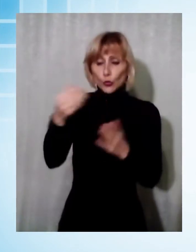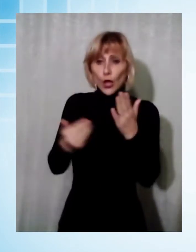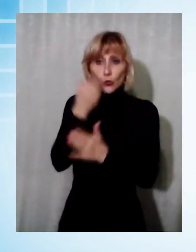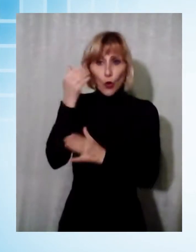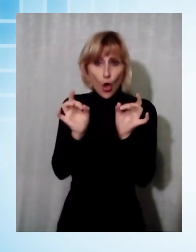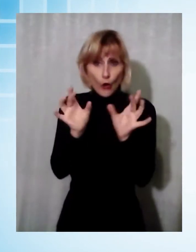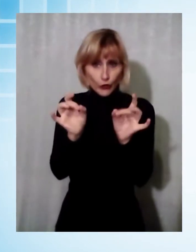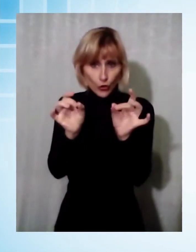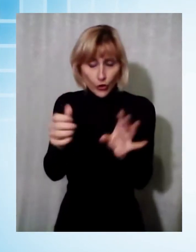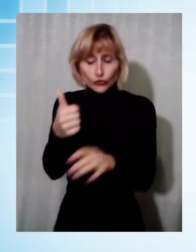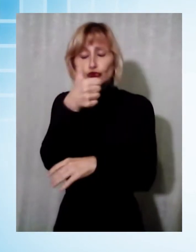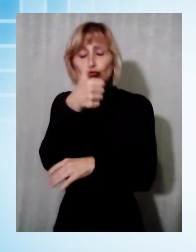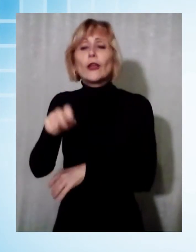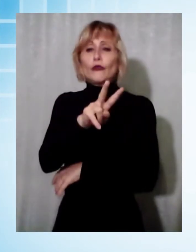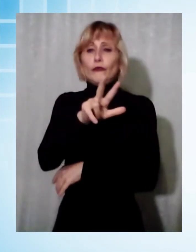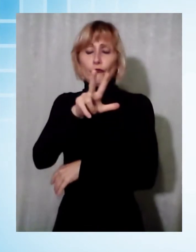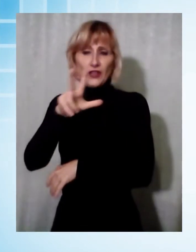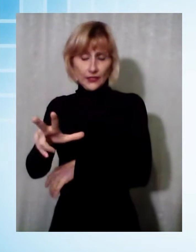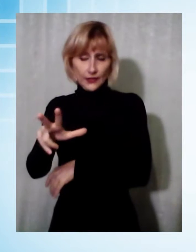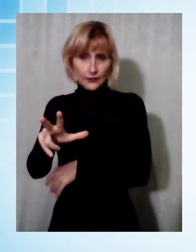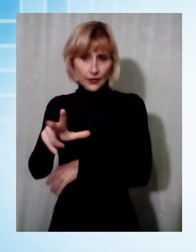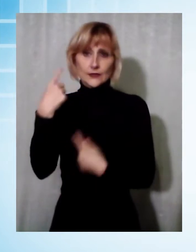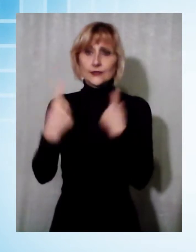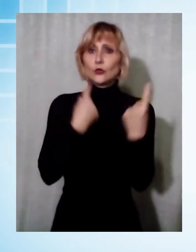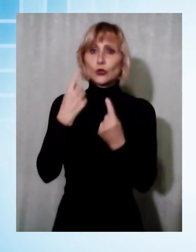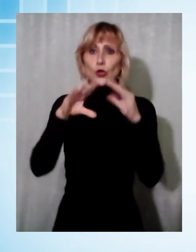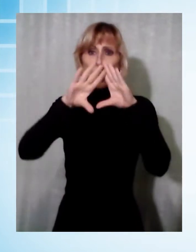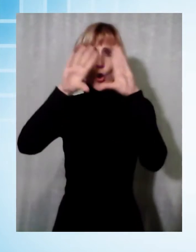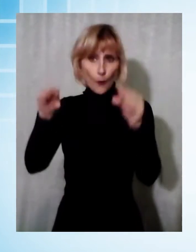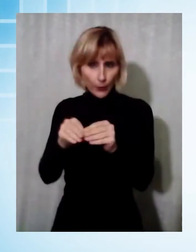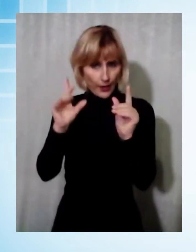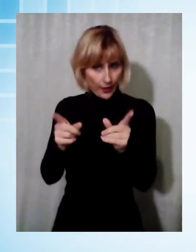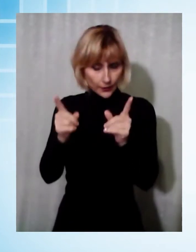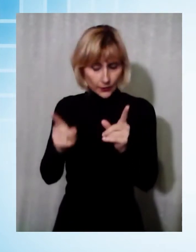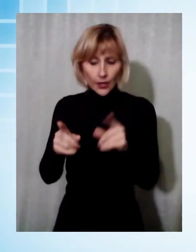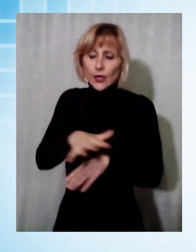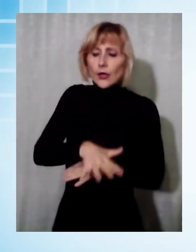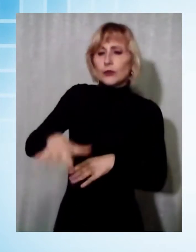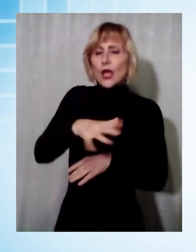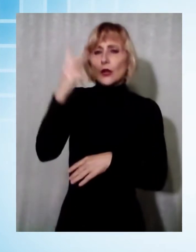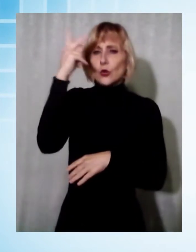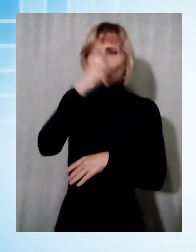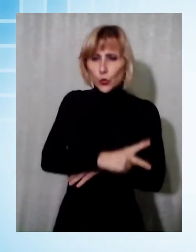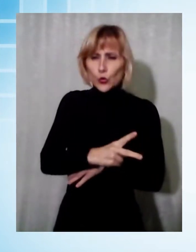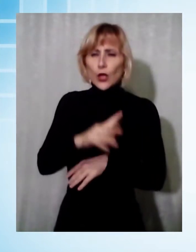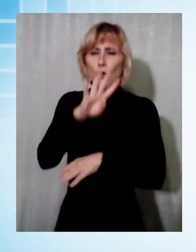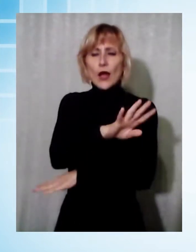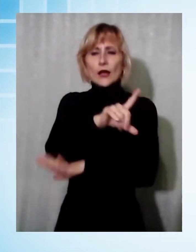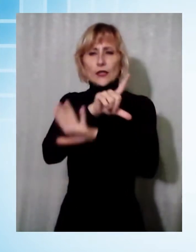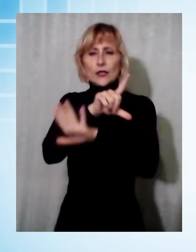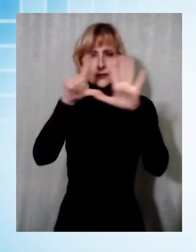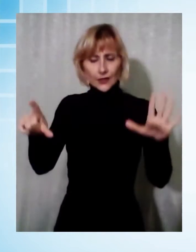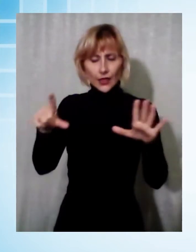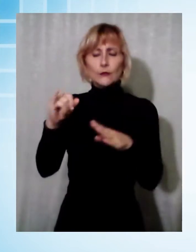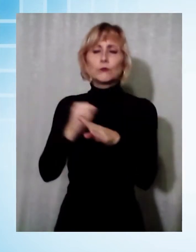123. Veniamo al quadro completo sulla piana di Lucca, 5 ad Alto Pascio, 7 a Capannori, 28 a